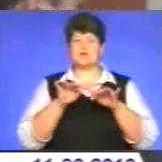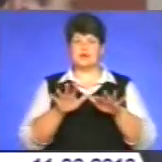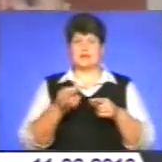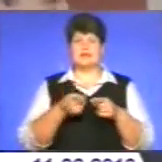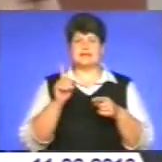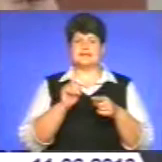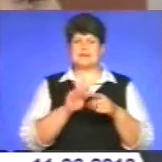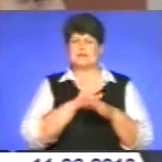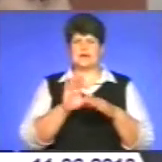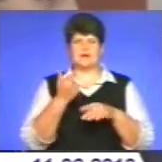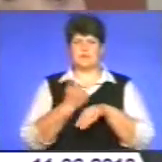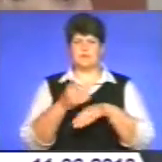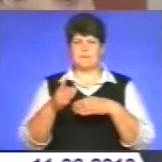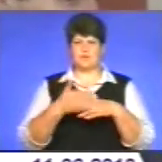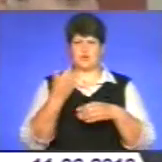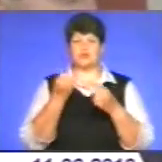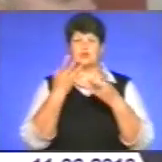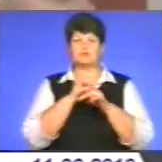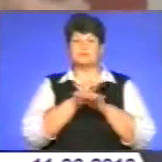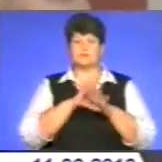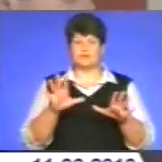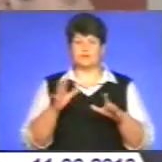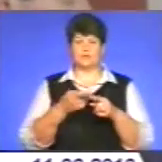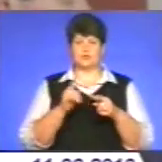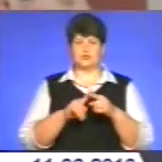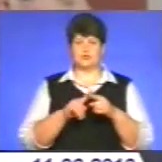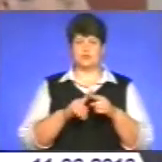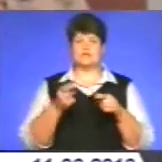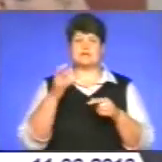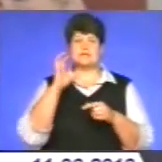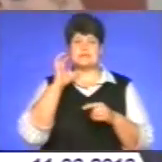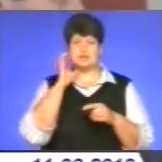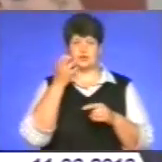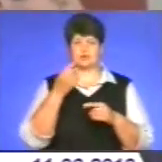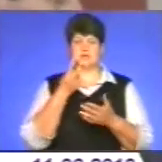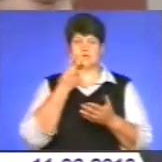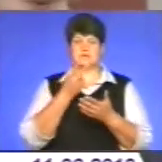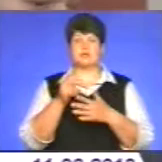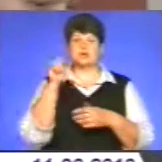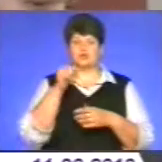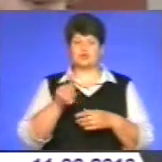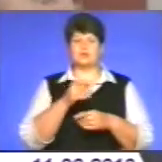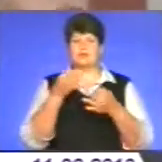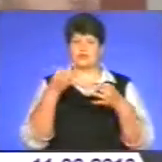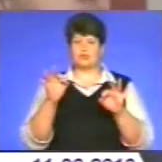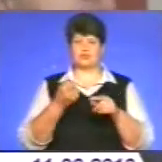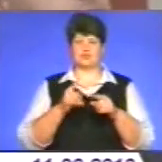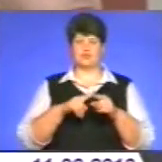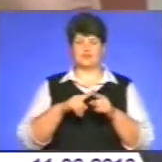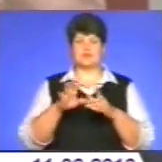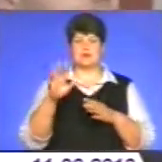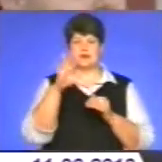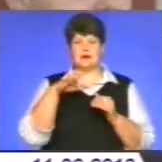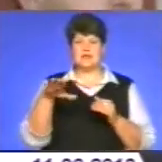стільки покарати, стільки запобігти, дати дуже серйозний сигнал, що ми не допустимо в цій країні ані